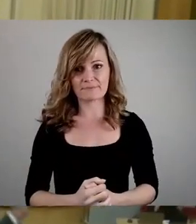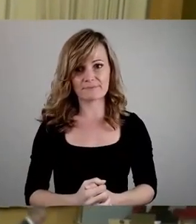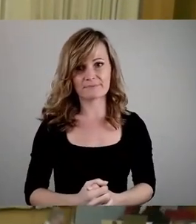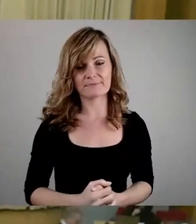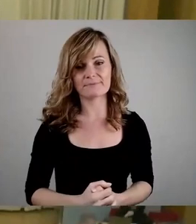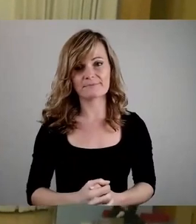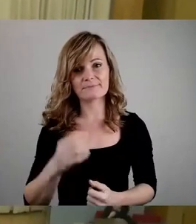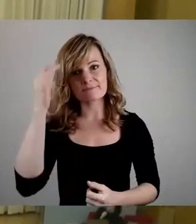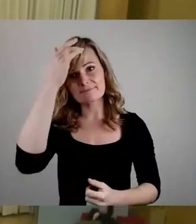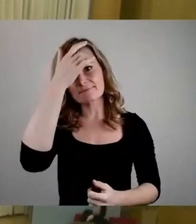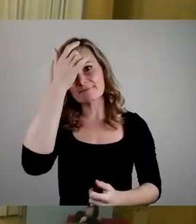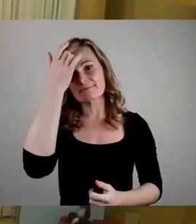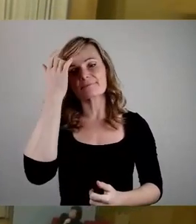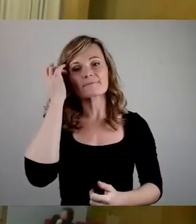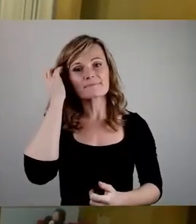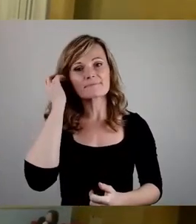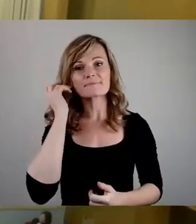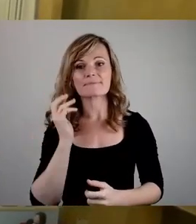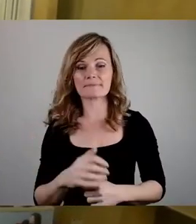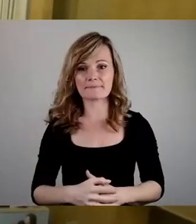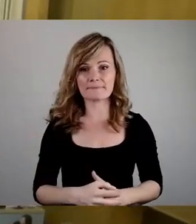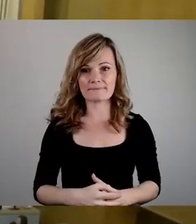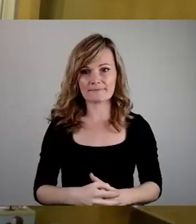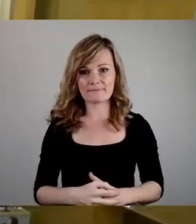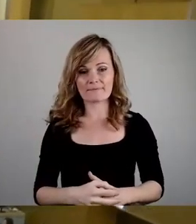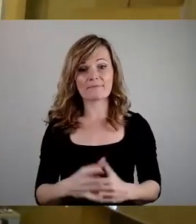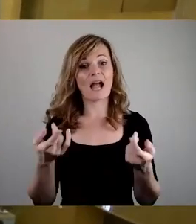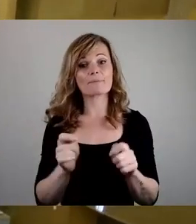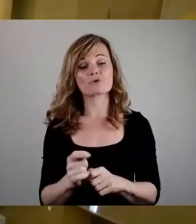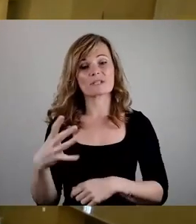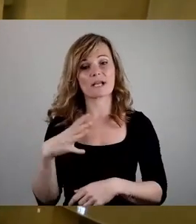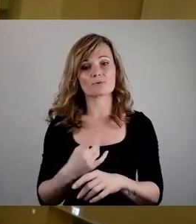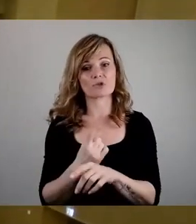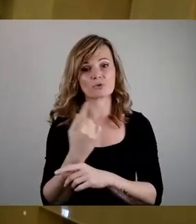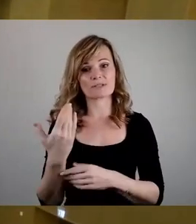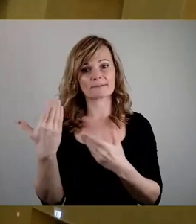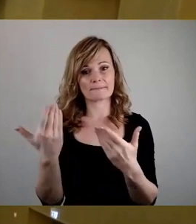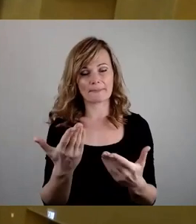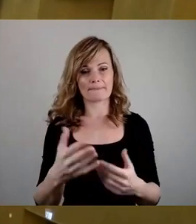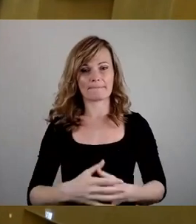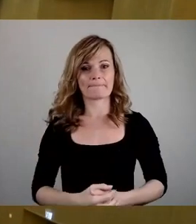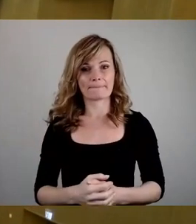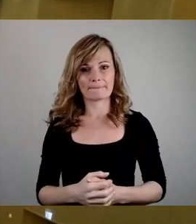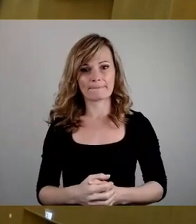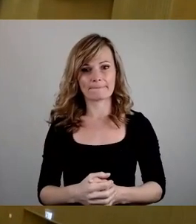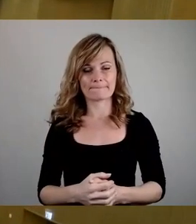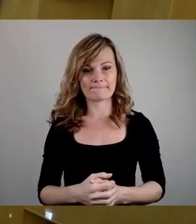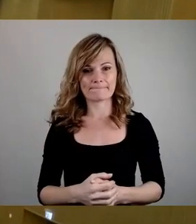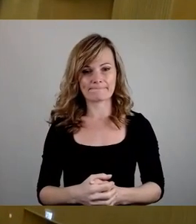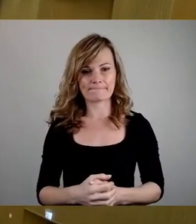So, und zum Abschluss der aktuellen Stunde für die Verwaltung, Frau Klippsch. Ja, genau. Vielen Dank, Herr Oberbürgermeister. Meine